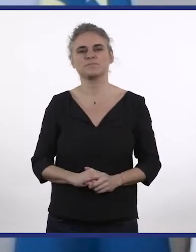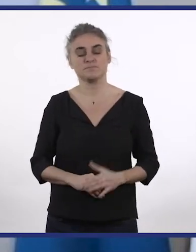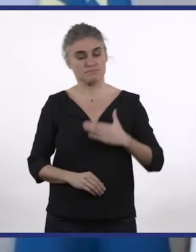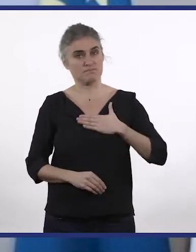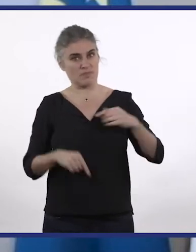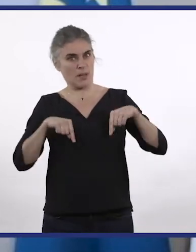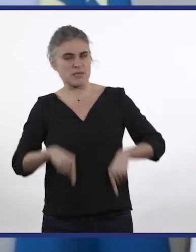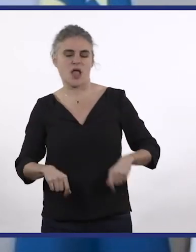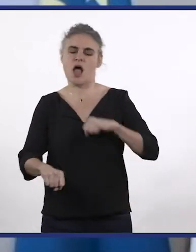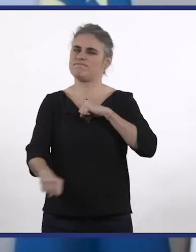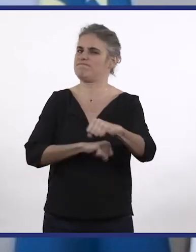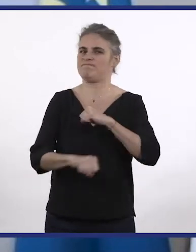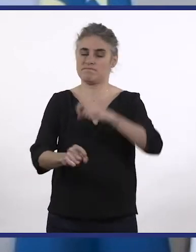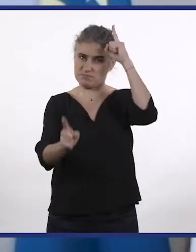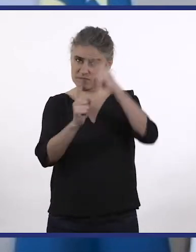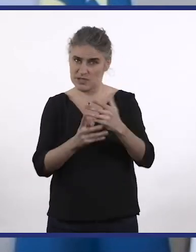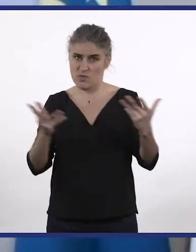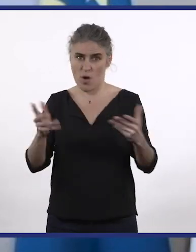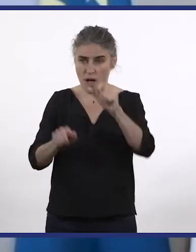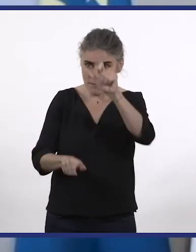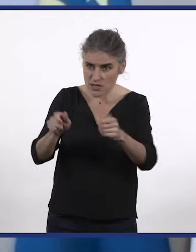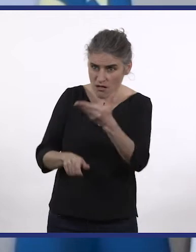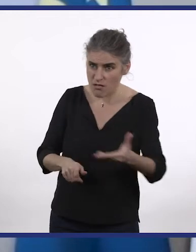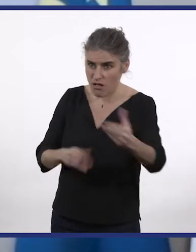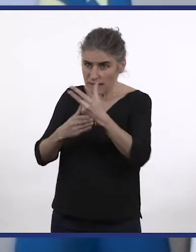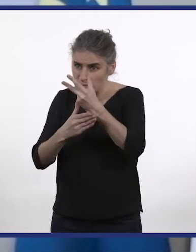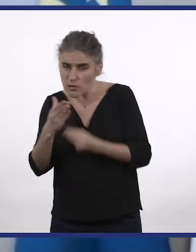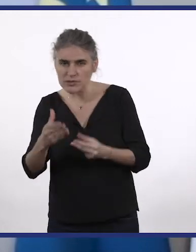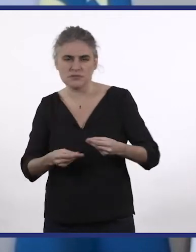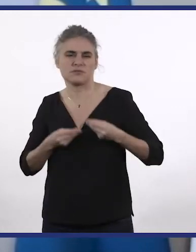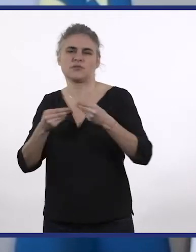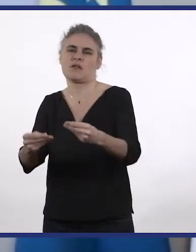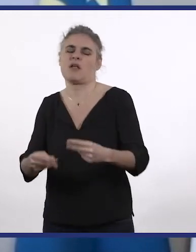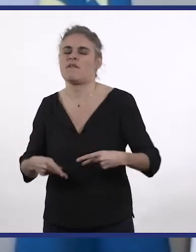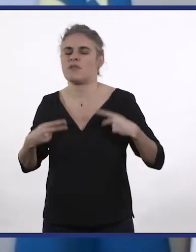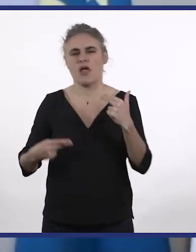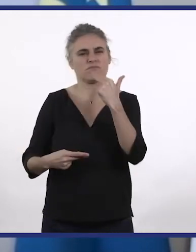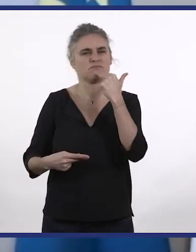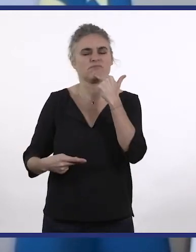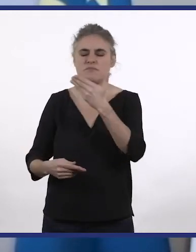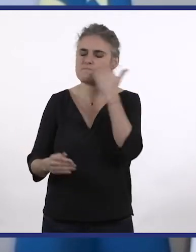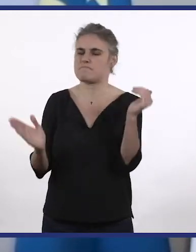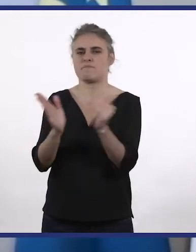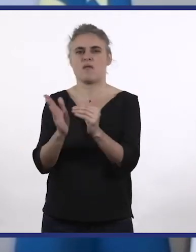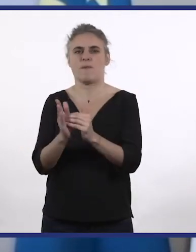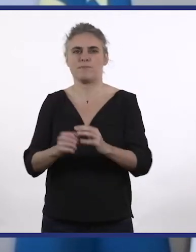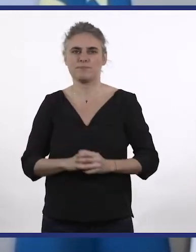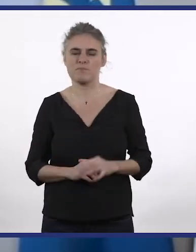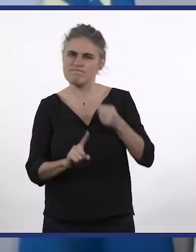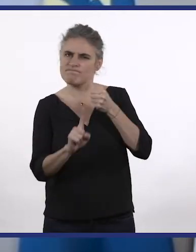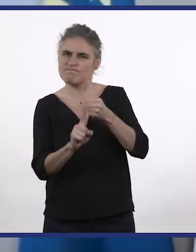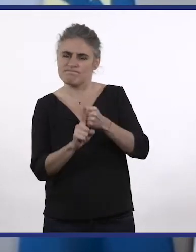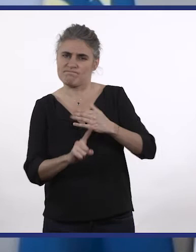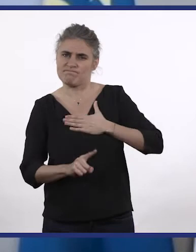Le secrétariat d'État est pleinement mobilisé pour garantir à toute personne porteuse de trisomie 21 la meilleure qualité de vie possible.